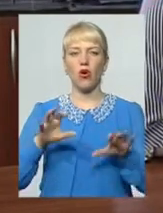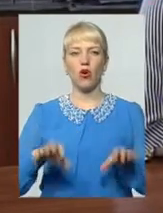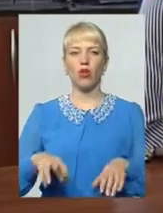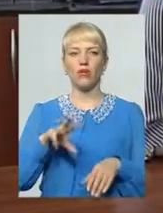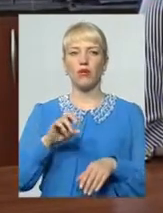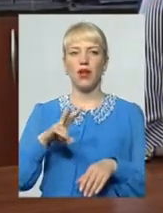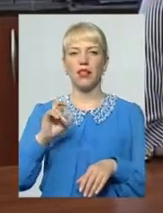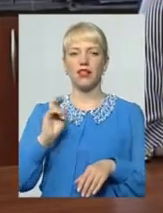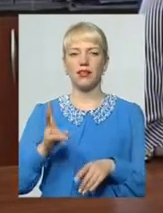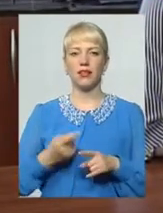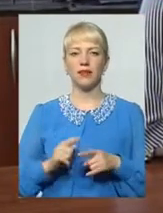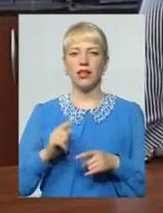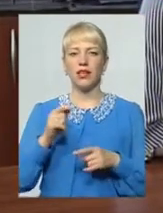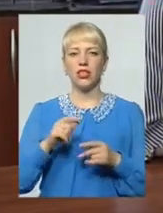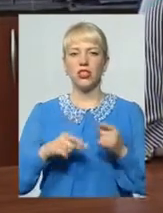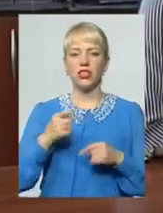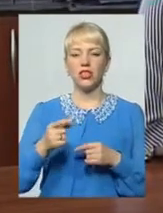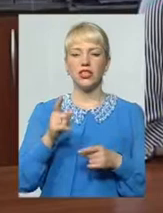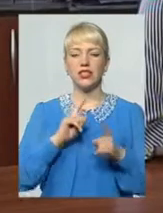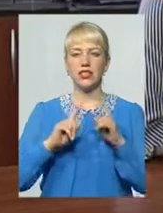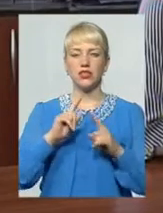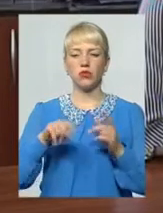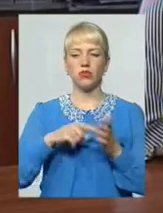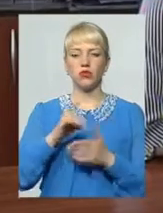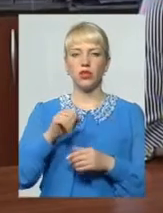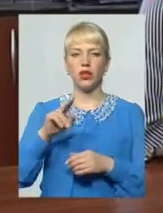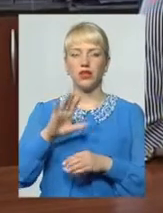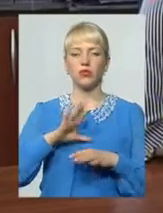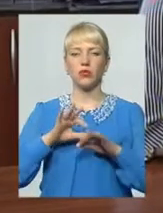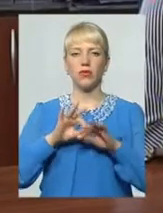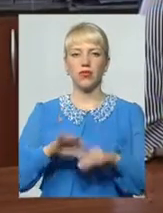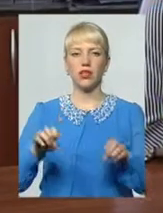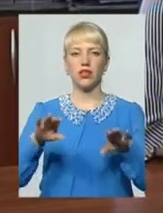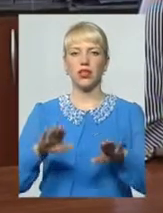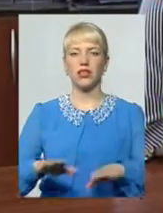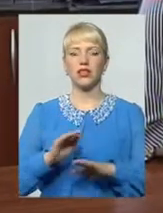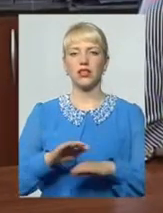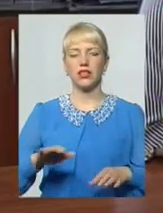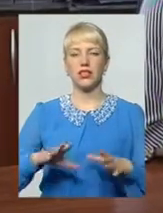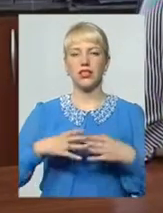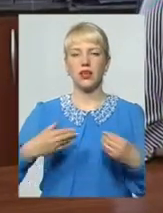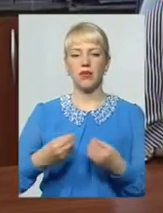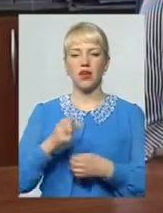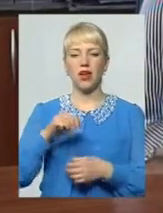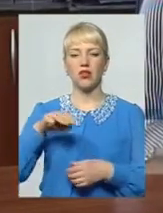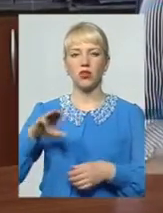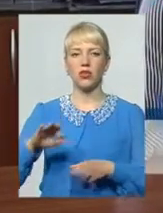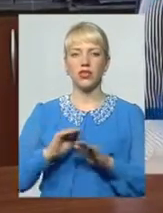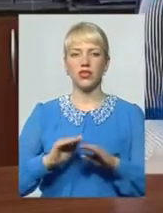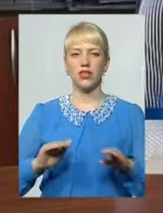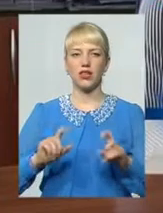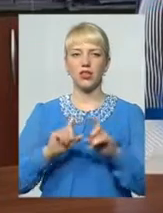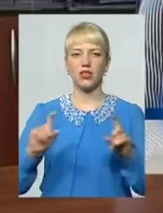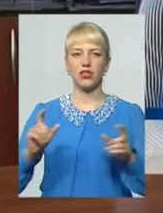сесію міської ради було проведено рішення, що діти сімей АТО в дитячих садочках знаходяться